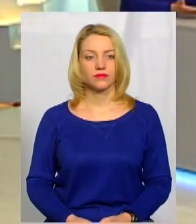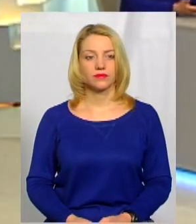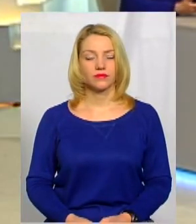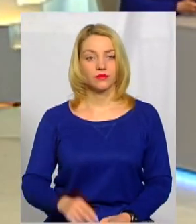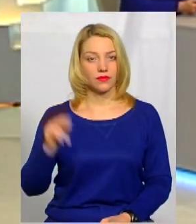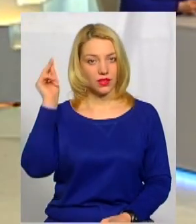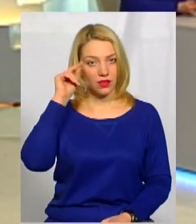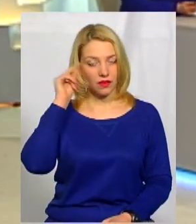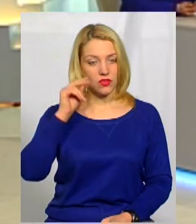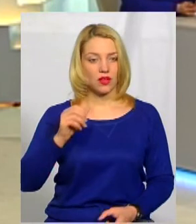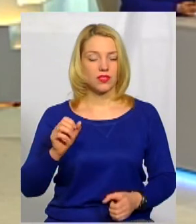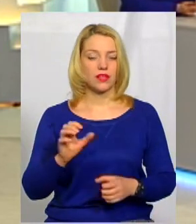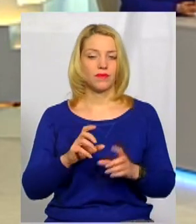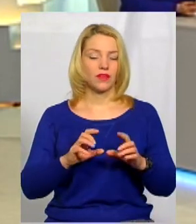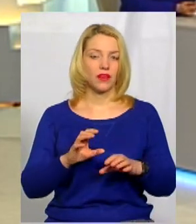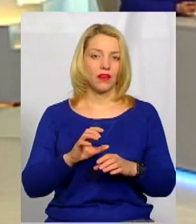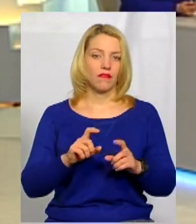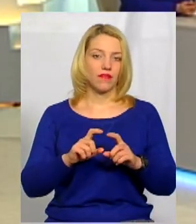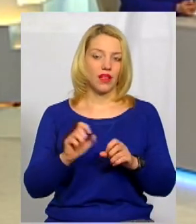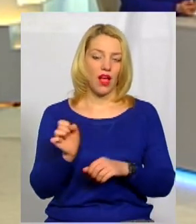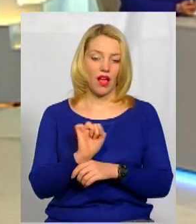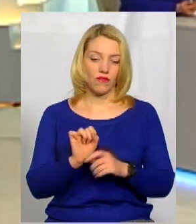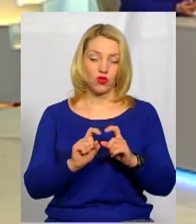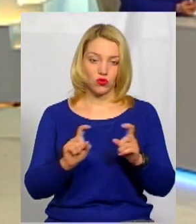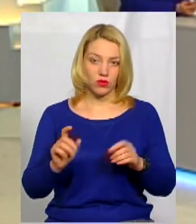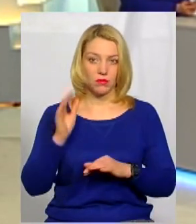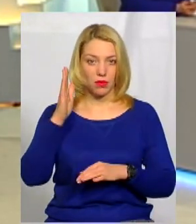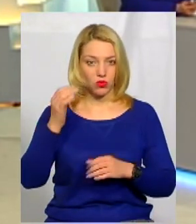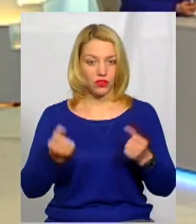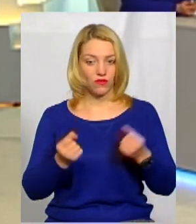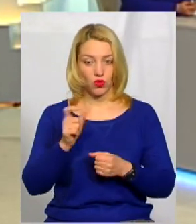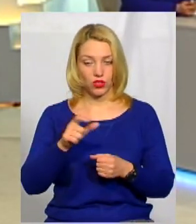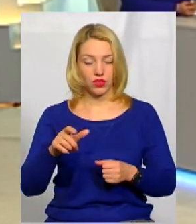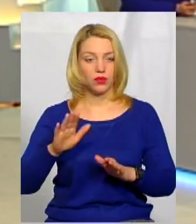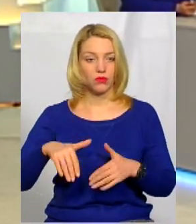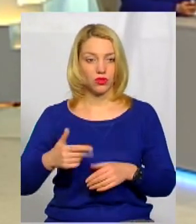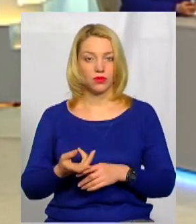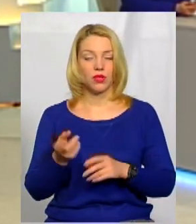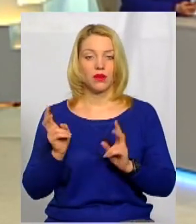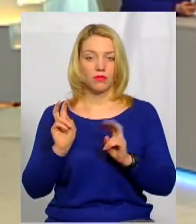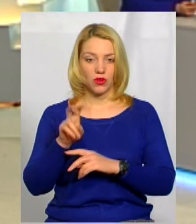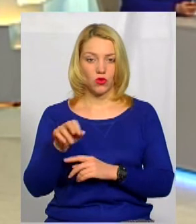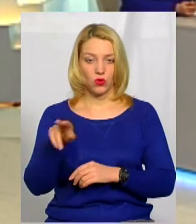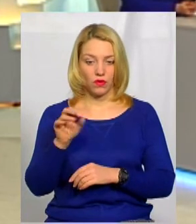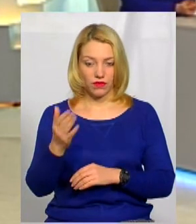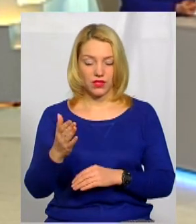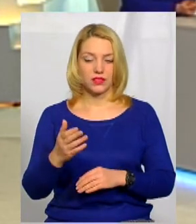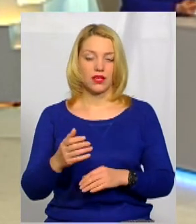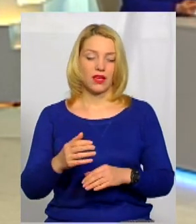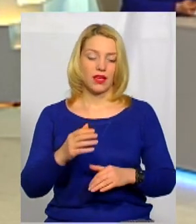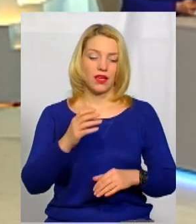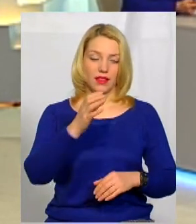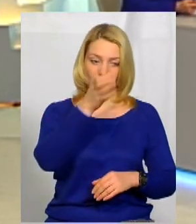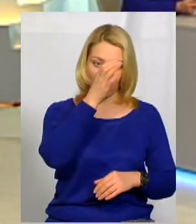Навчаються в автошколах майбутні водії, потім вони приходять до вас, здають теоретичний курс,